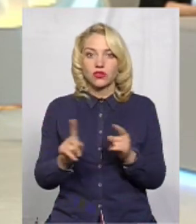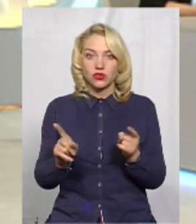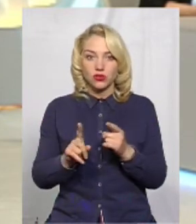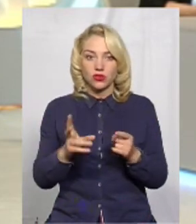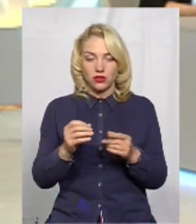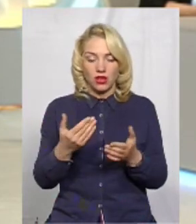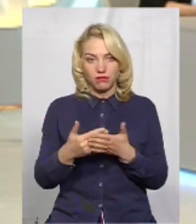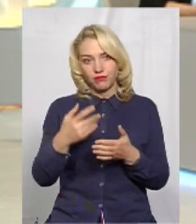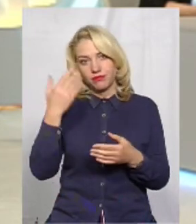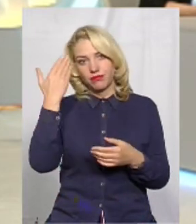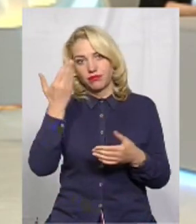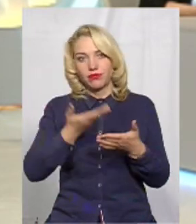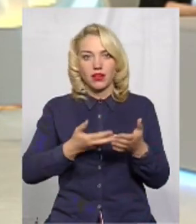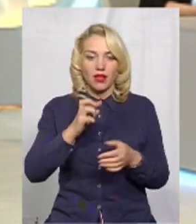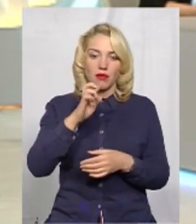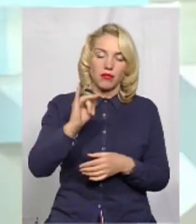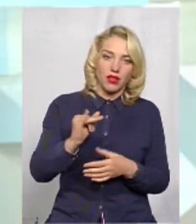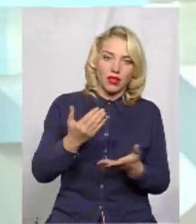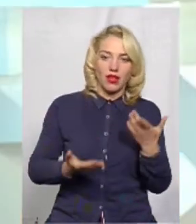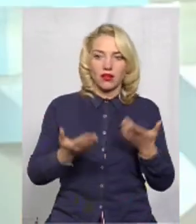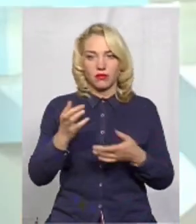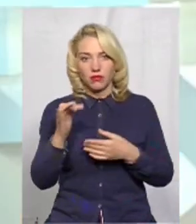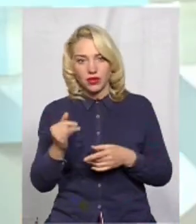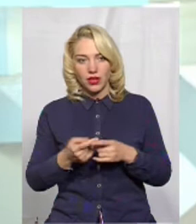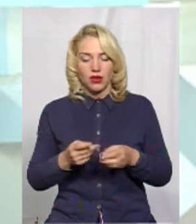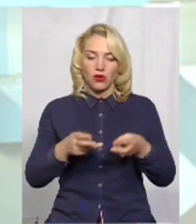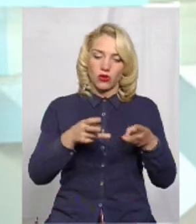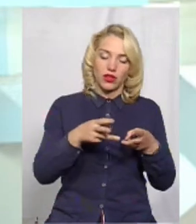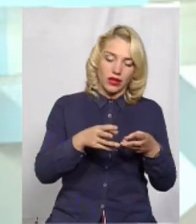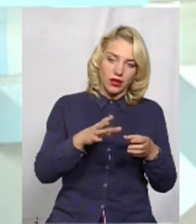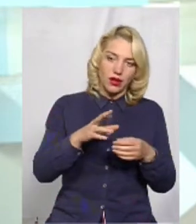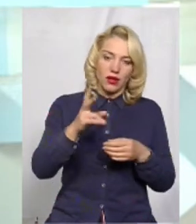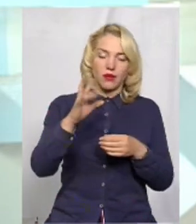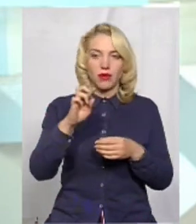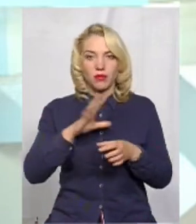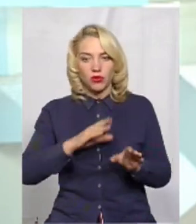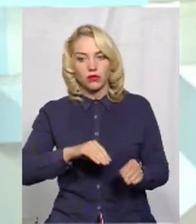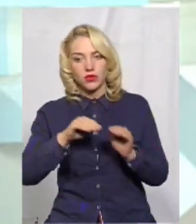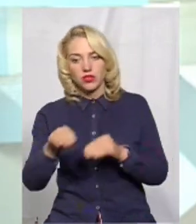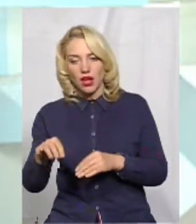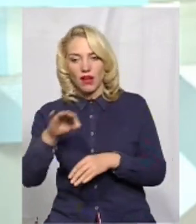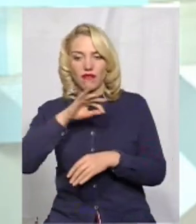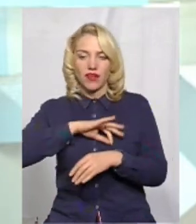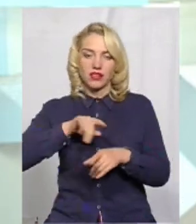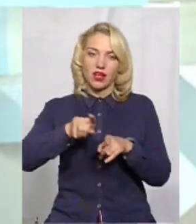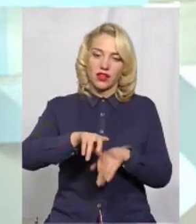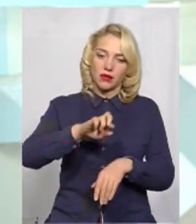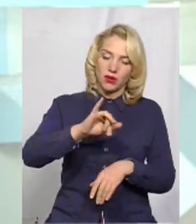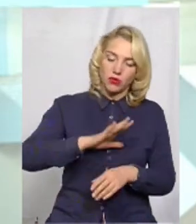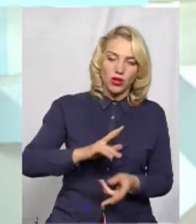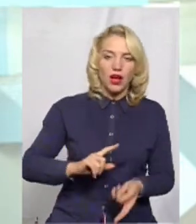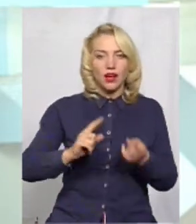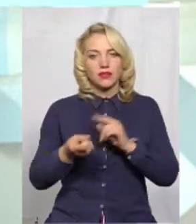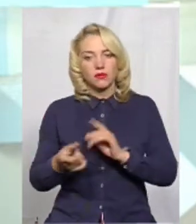гіпотезі такої, якби були поставлені там такі котли, ми би отримали ефект такий, а замінено електрообладнання, то ще був би